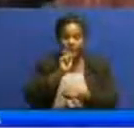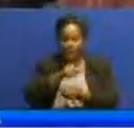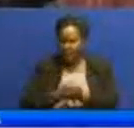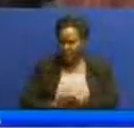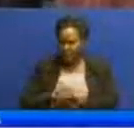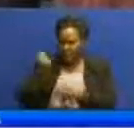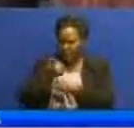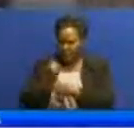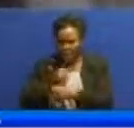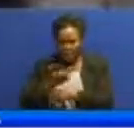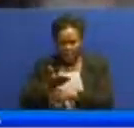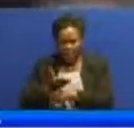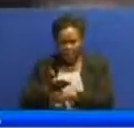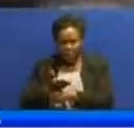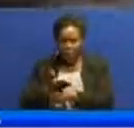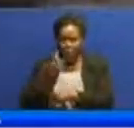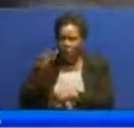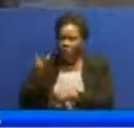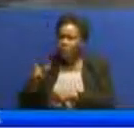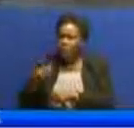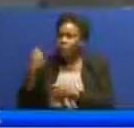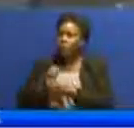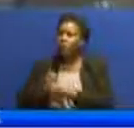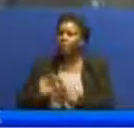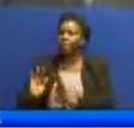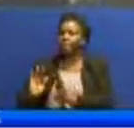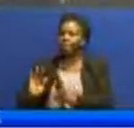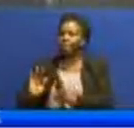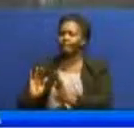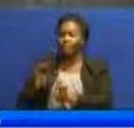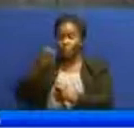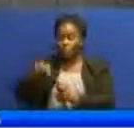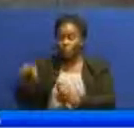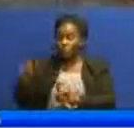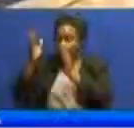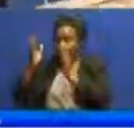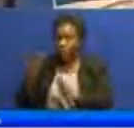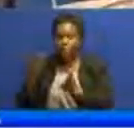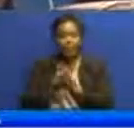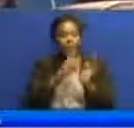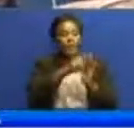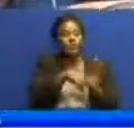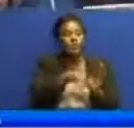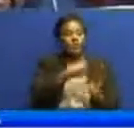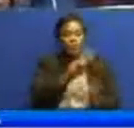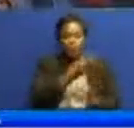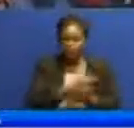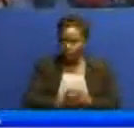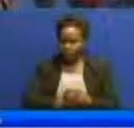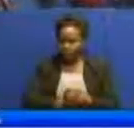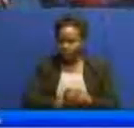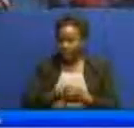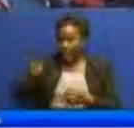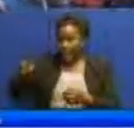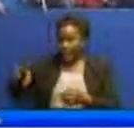ilisimamisha pilika pilika za sokoku na mashine tatu kwa muda afisa mazingira wa nemki ezekiel